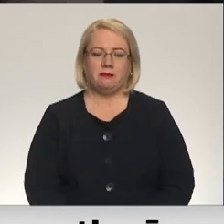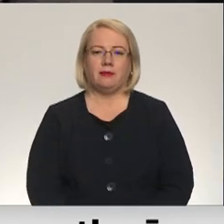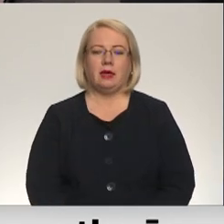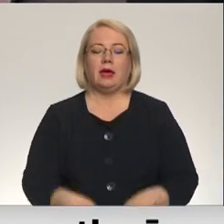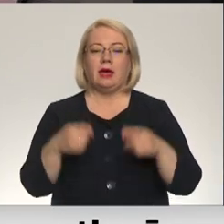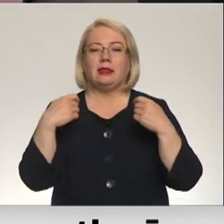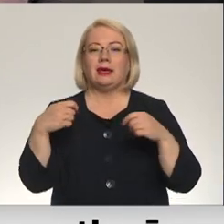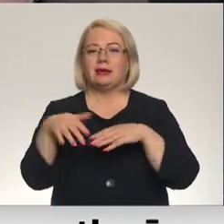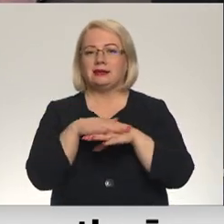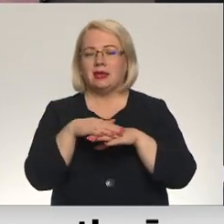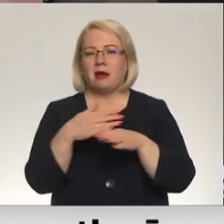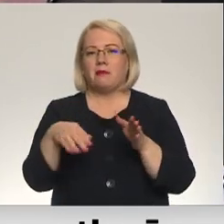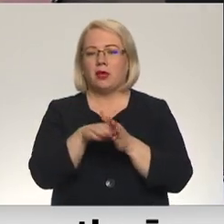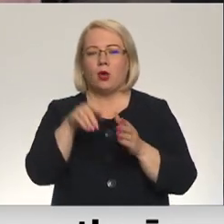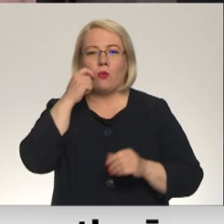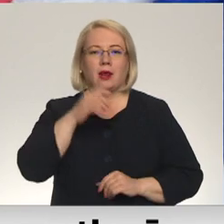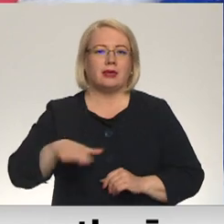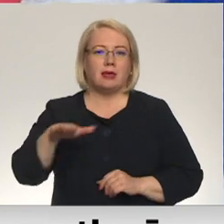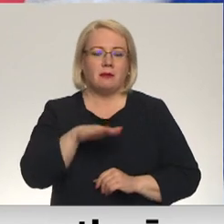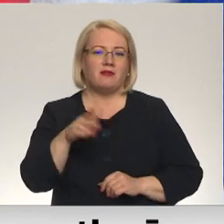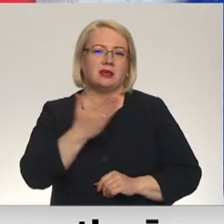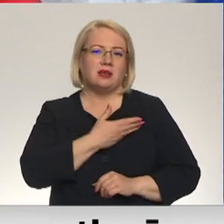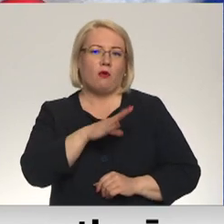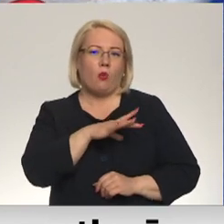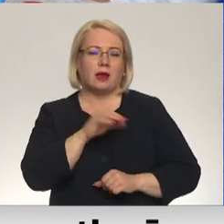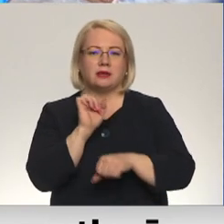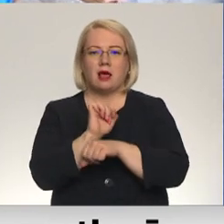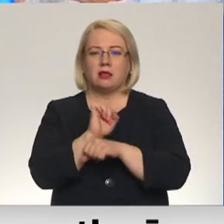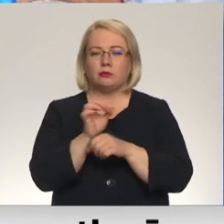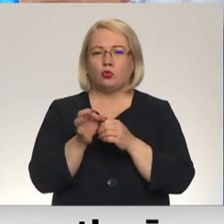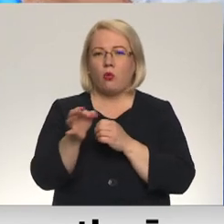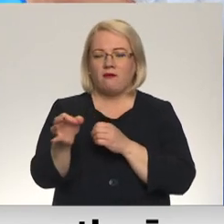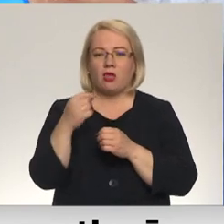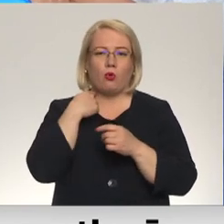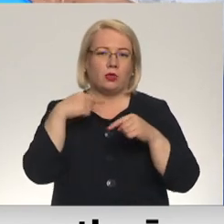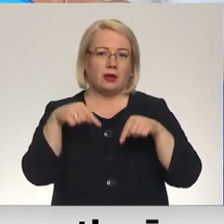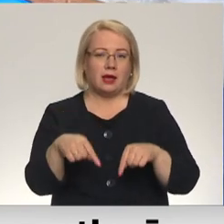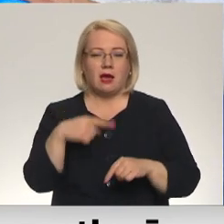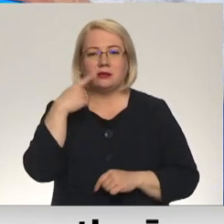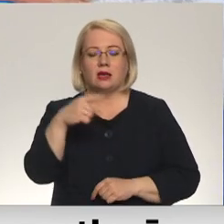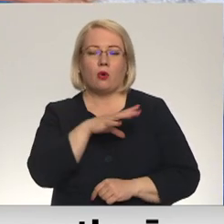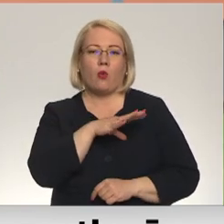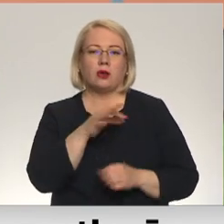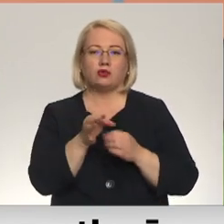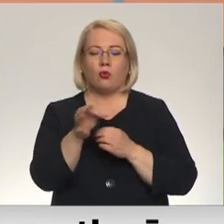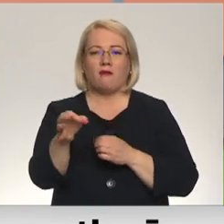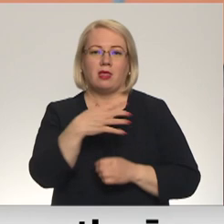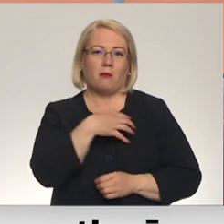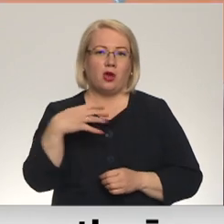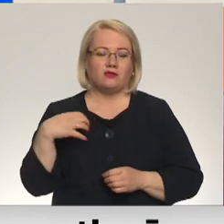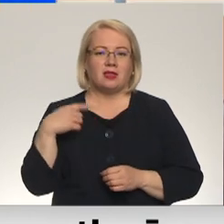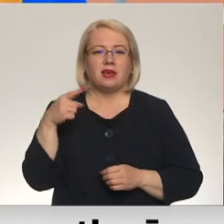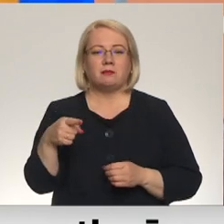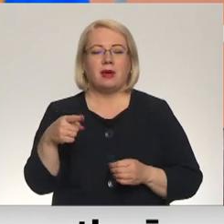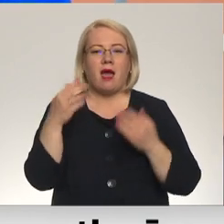Tirdziņā piedalījās ukraiņu ģimenes, kuras šobrīd uzturēs gan Ogris un Salspils nodā, kā arī Rīgā. Kā norāda Ogris Noda pašvaldībā, kas bija akcijas